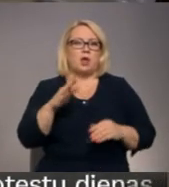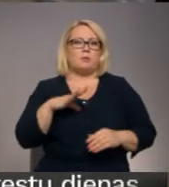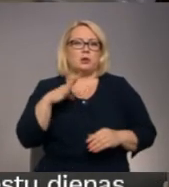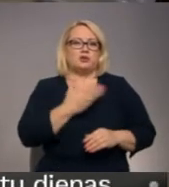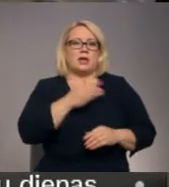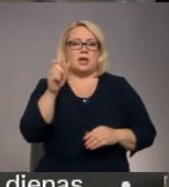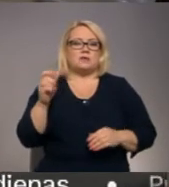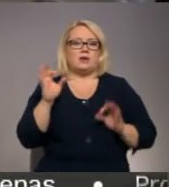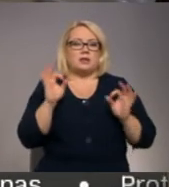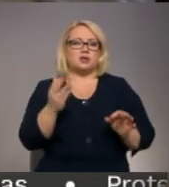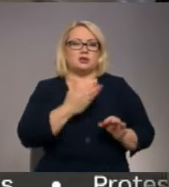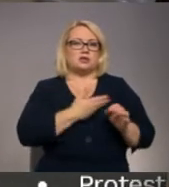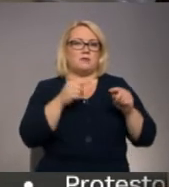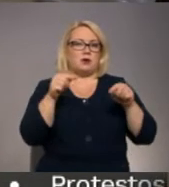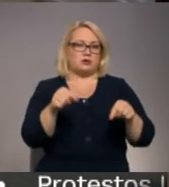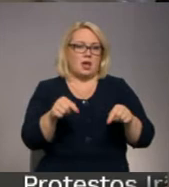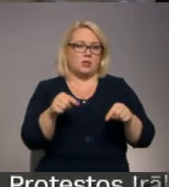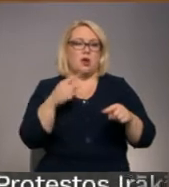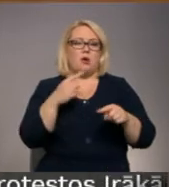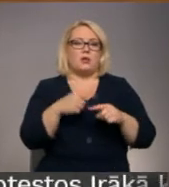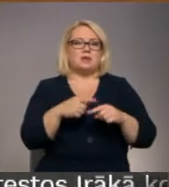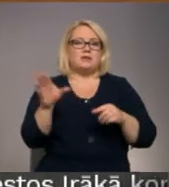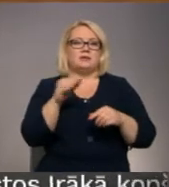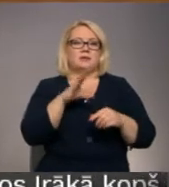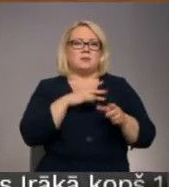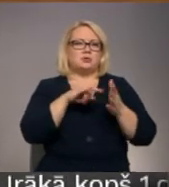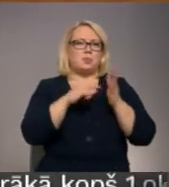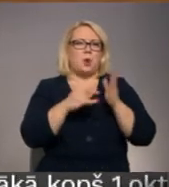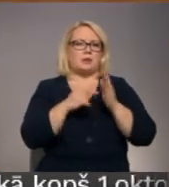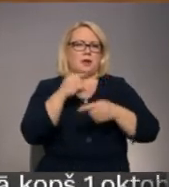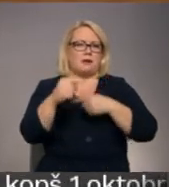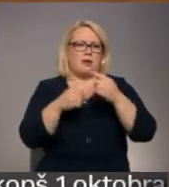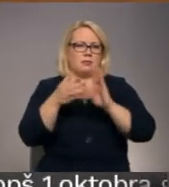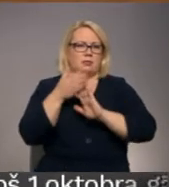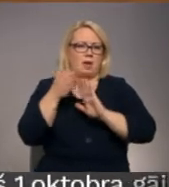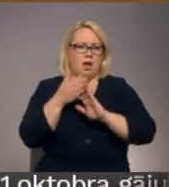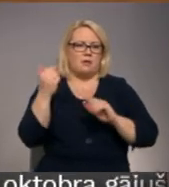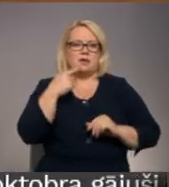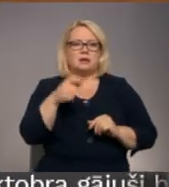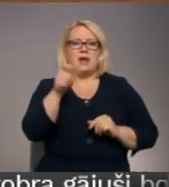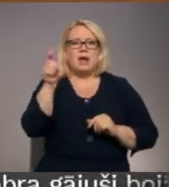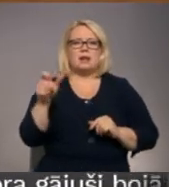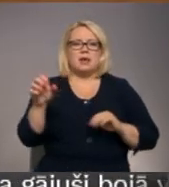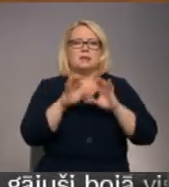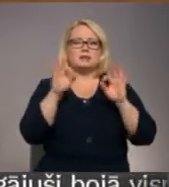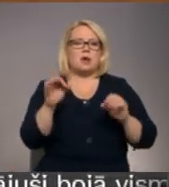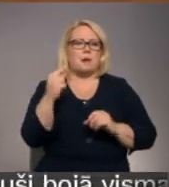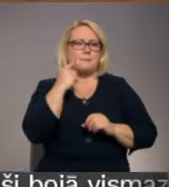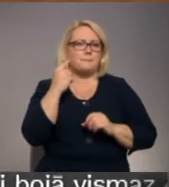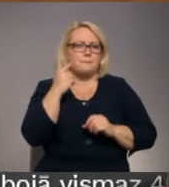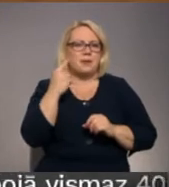uzturas tieši deinstitucionalizācijas projekta gaitā. No sākuma klienti ļoti kautrīgi, viņa neuzticis nevienam.